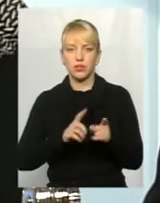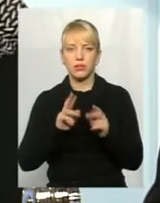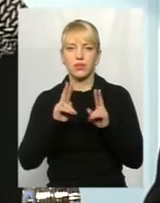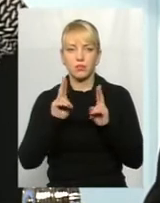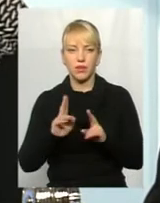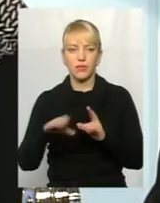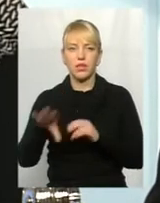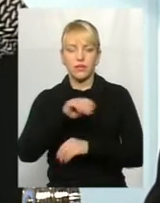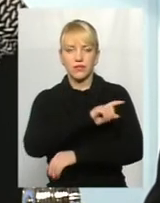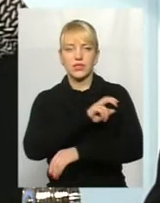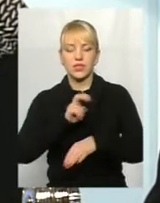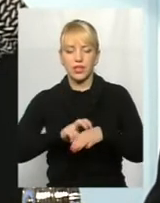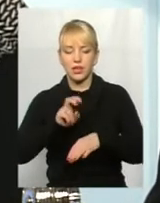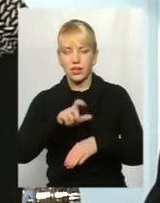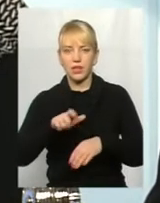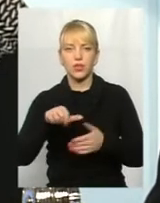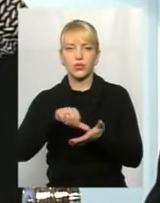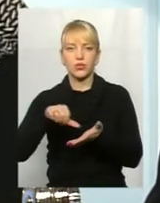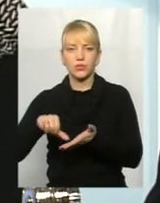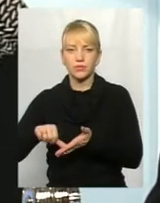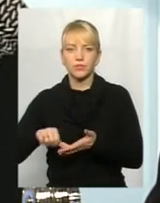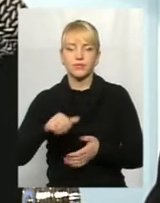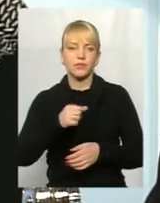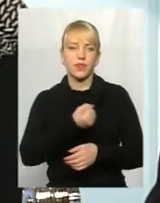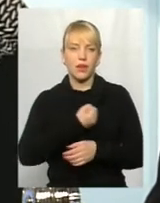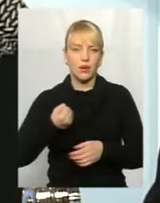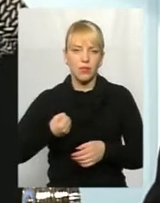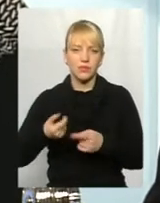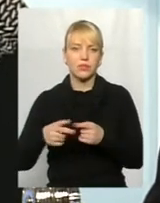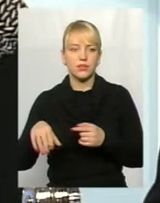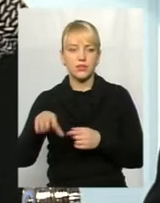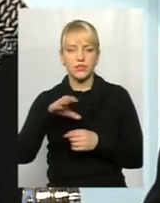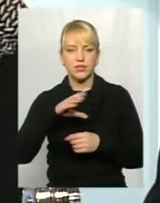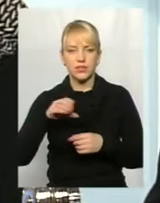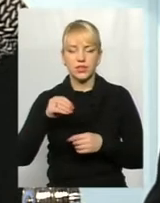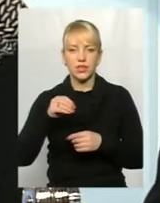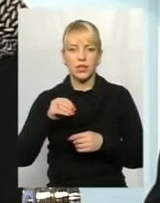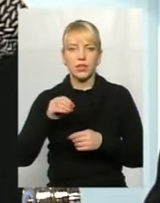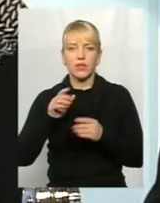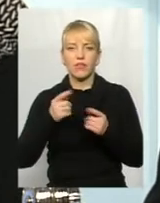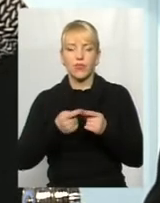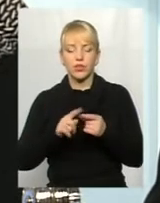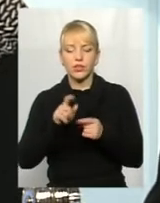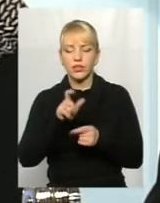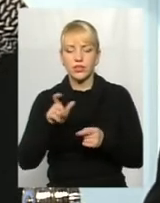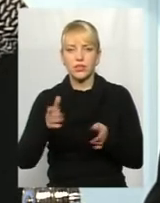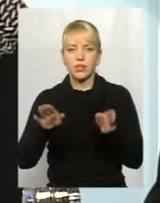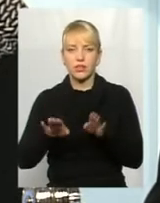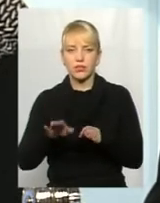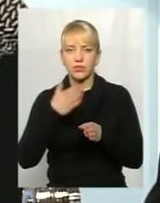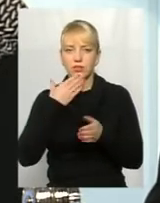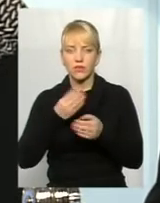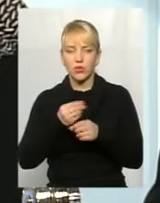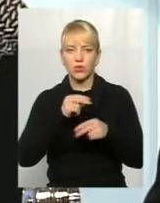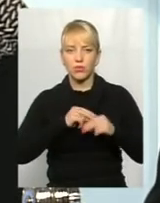правило, всі лікарі, дільничі терапевти, дільничі педіатри, сімейні лікарі, практично всі, вони знаходяться на тих самих робочих